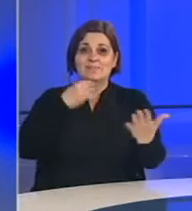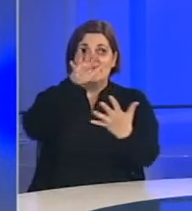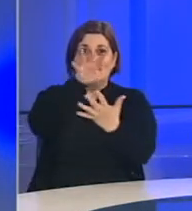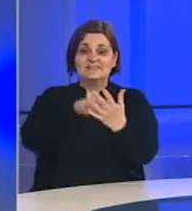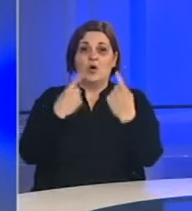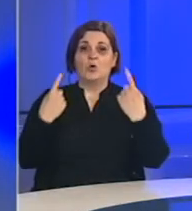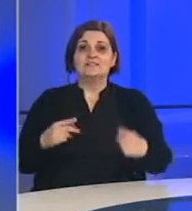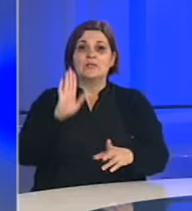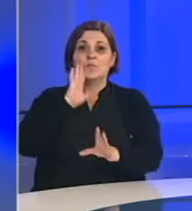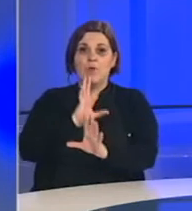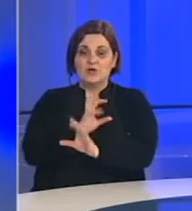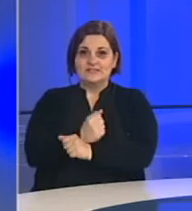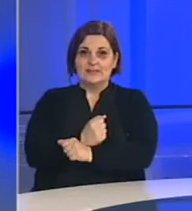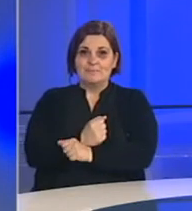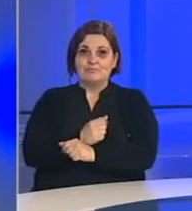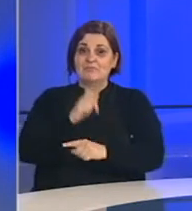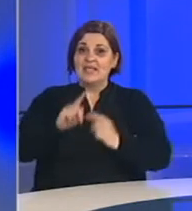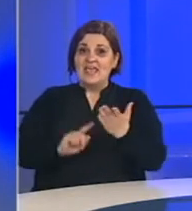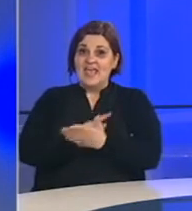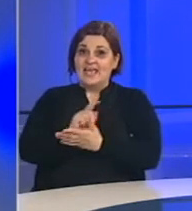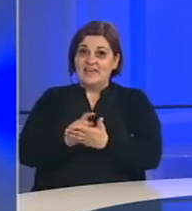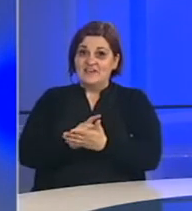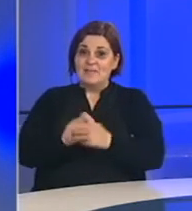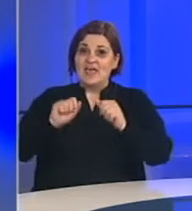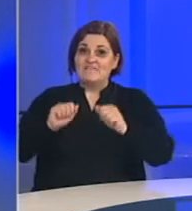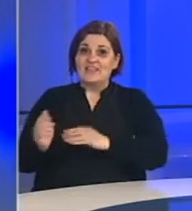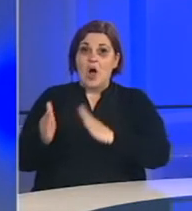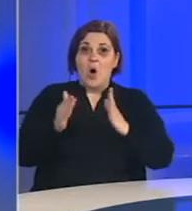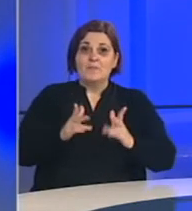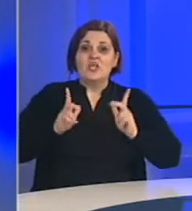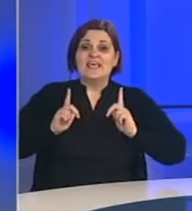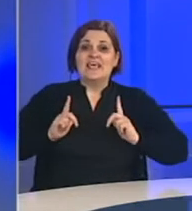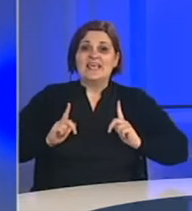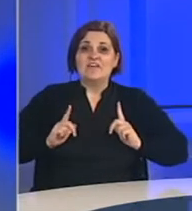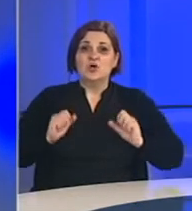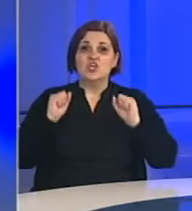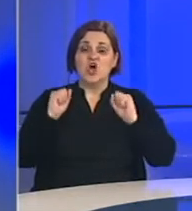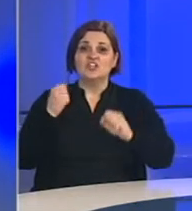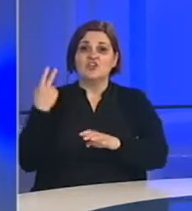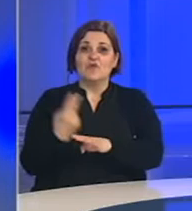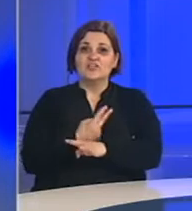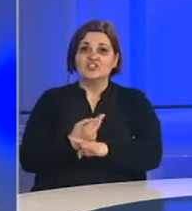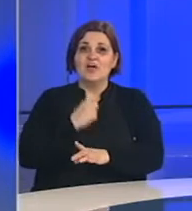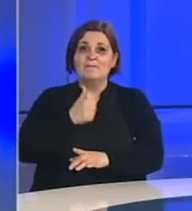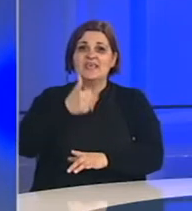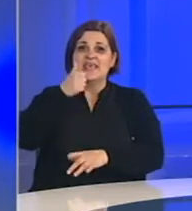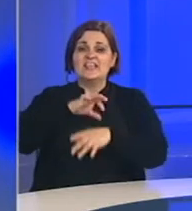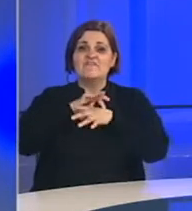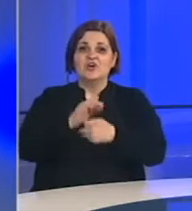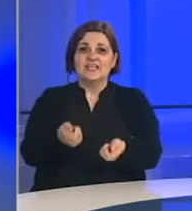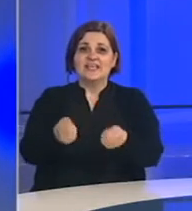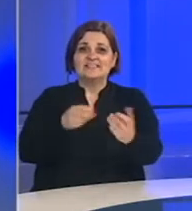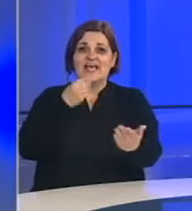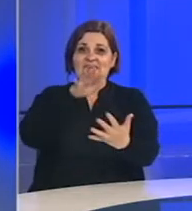izvještaje o stanju u Bosni i Hercegovine. Krajnje vrijeme da se vlasti opredjele za mirnu i održivu državu. Bio je jedan od vodećih